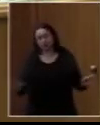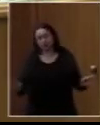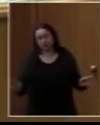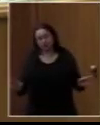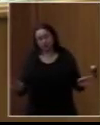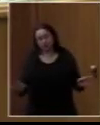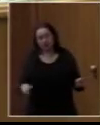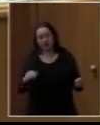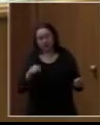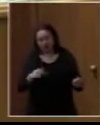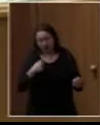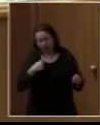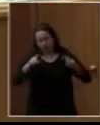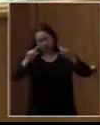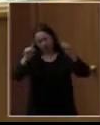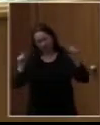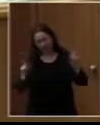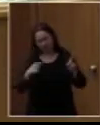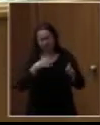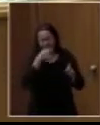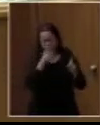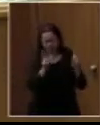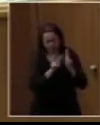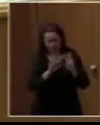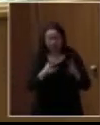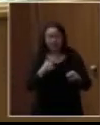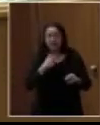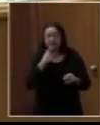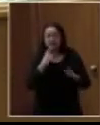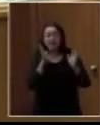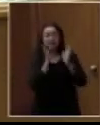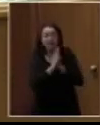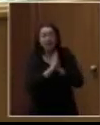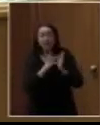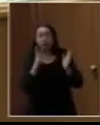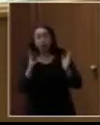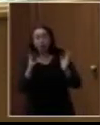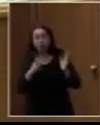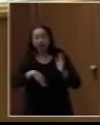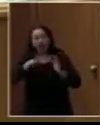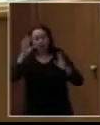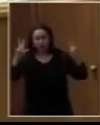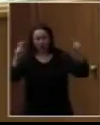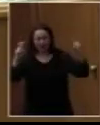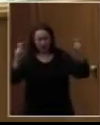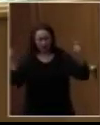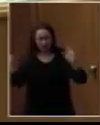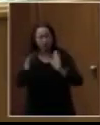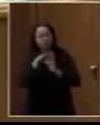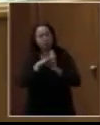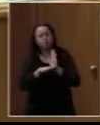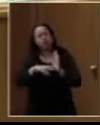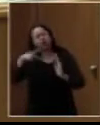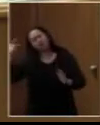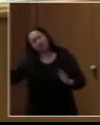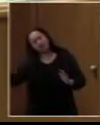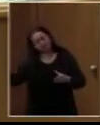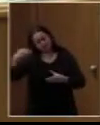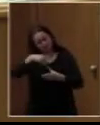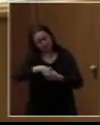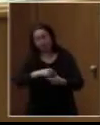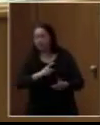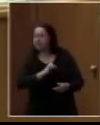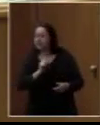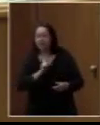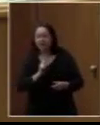Αυτή είναι μια παρένθεση Εκτός κειμενού Συζητάγαμε ότι το 18 Άνου δεν είναι καθόλου προσβάσιμο πρόγραμμα Εμείς δεν φοβούμαστε την αυτοκριτική Δεν